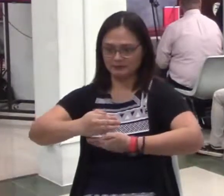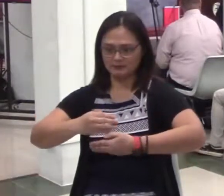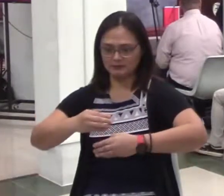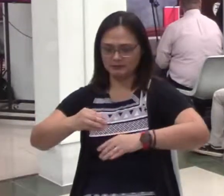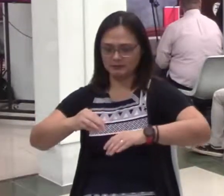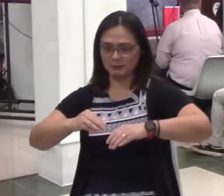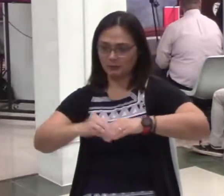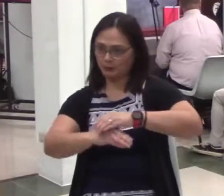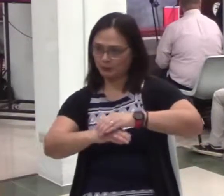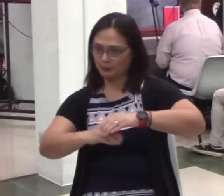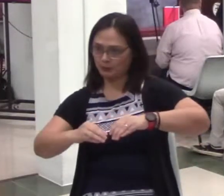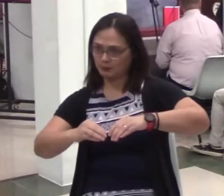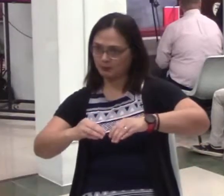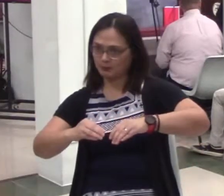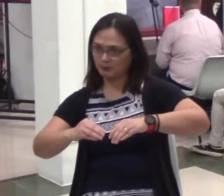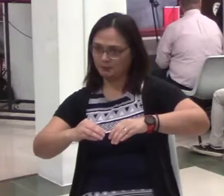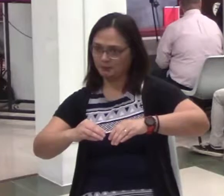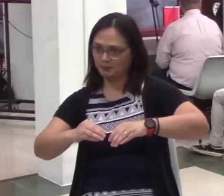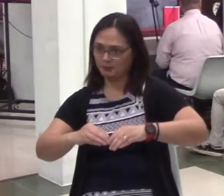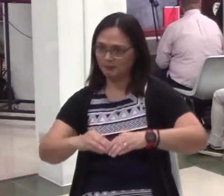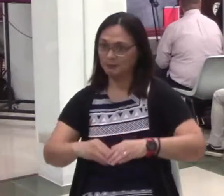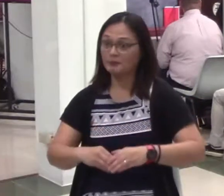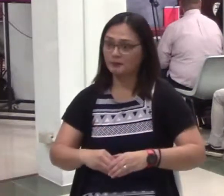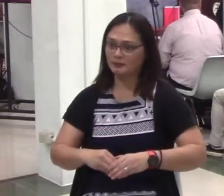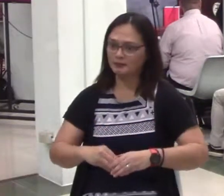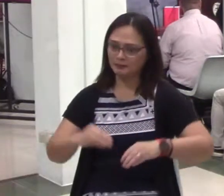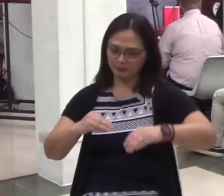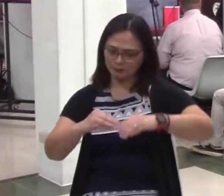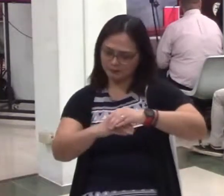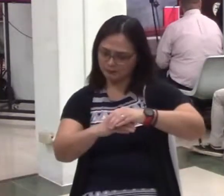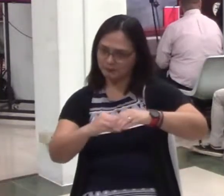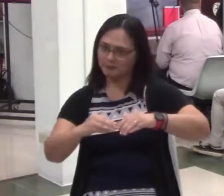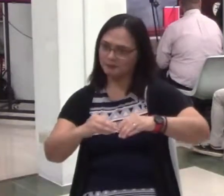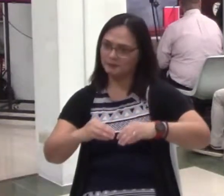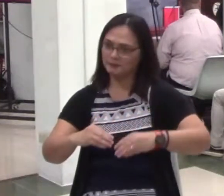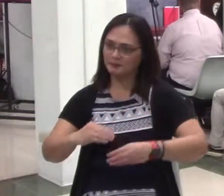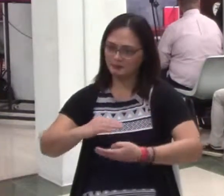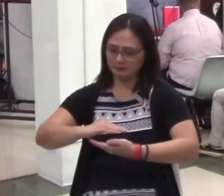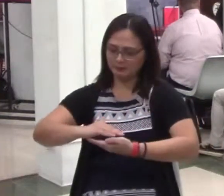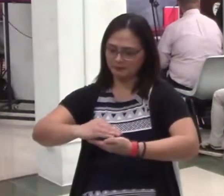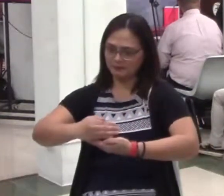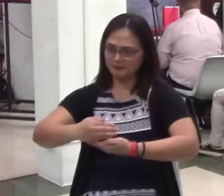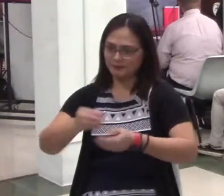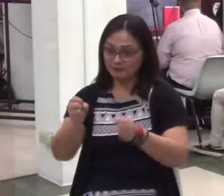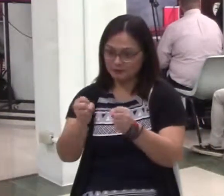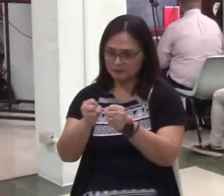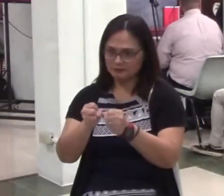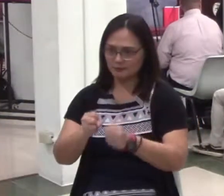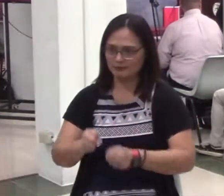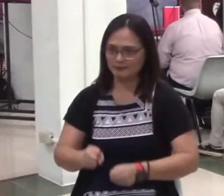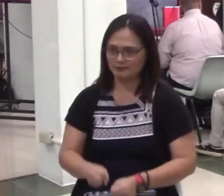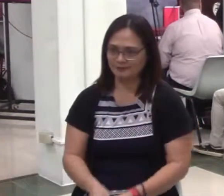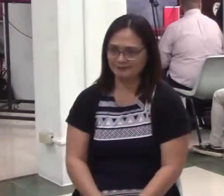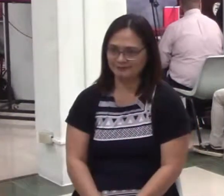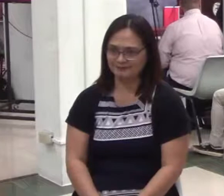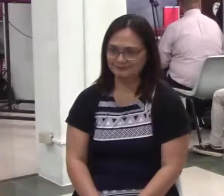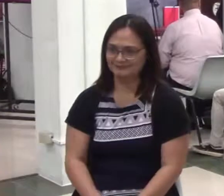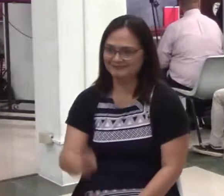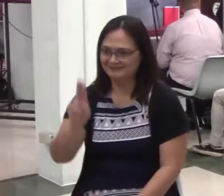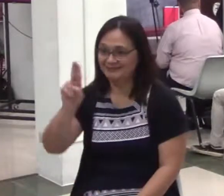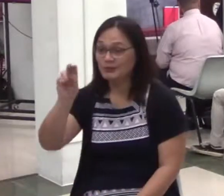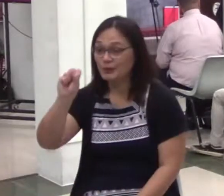Yun pala, USB yun. USB. Ba't ko ba nasabi yan? But anyway,